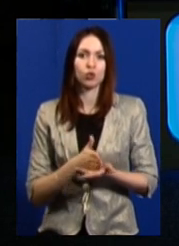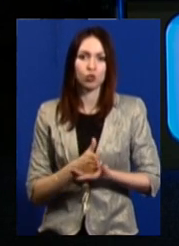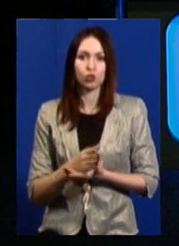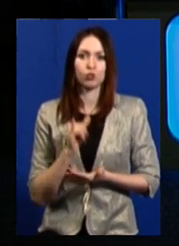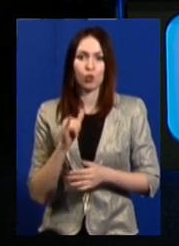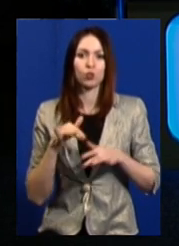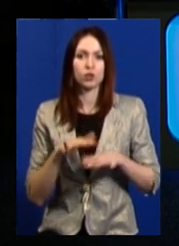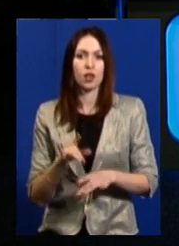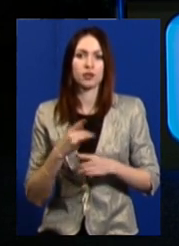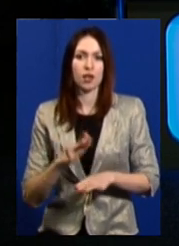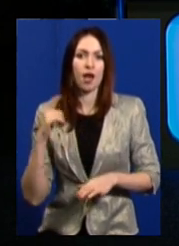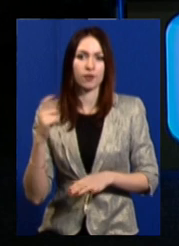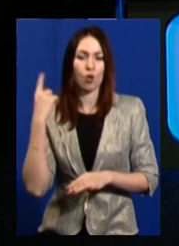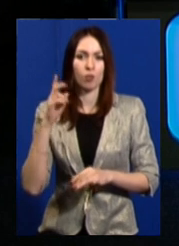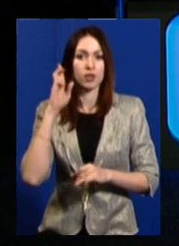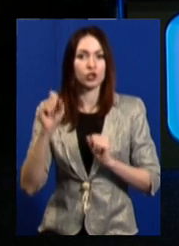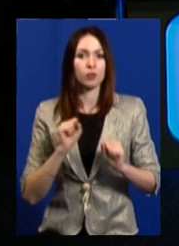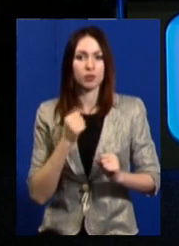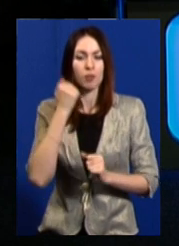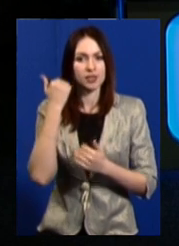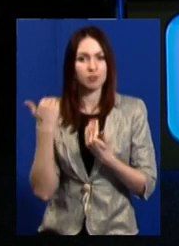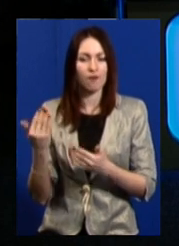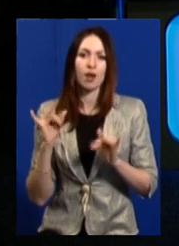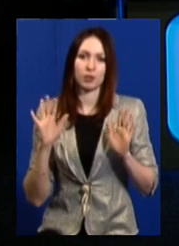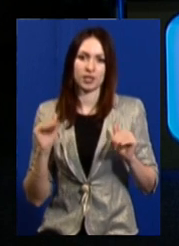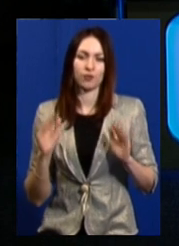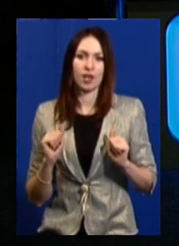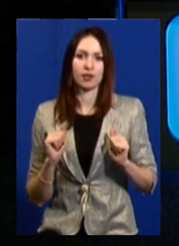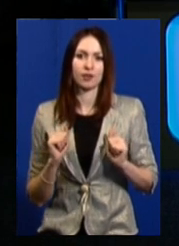справах дітей Харківської облдержадні адміністрації. Дякую вам і до побачення.